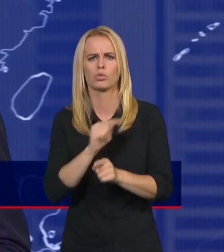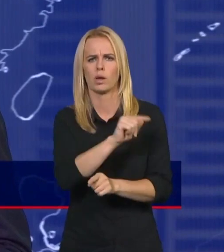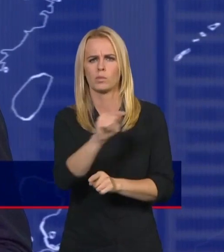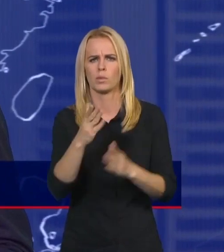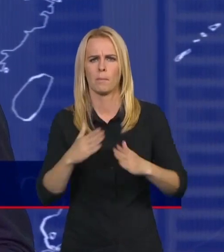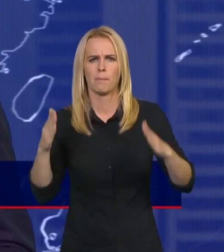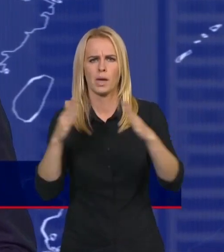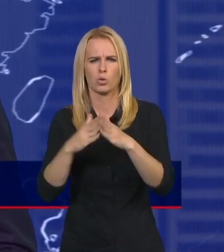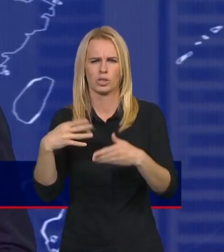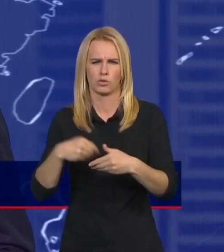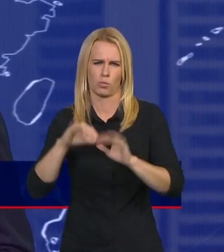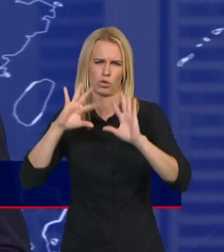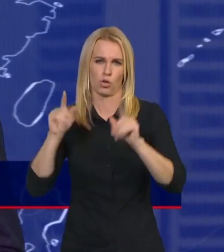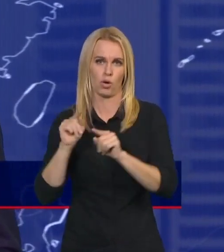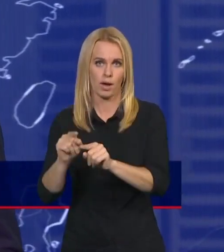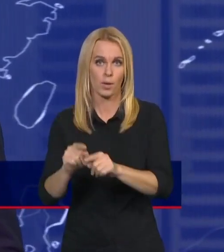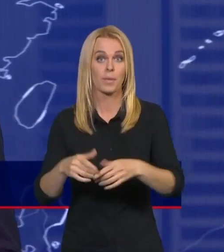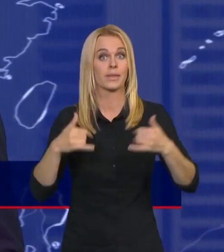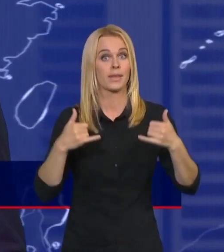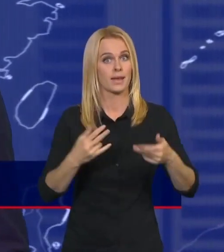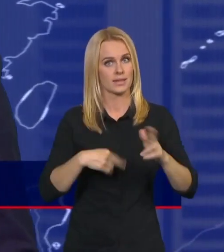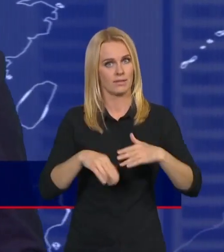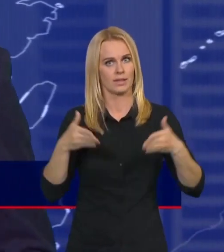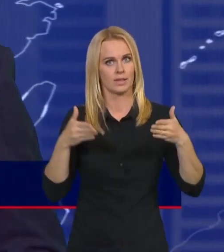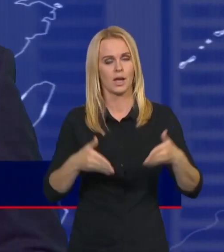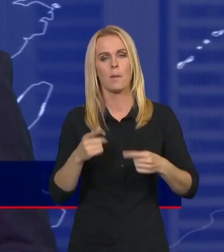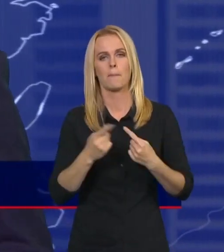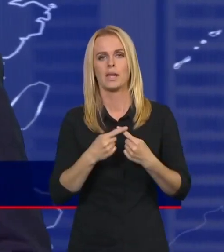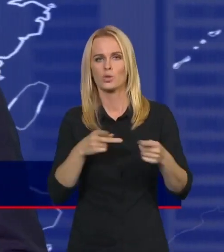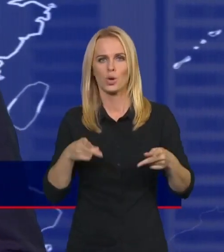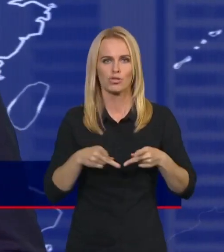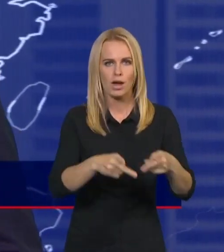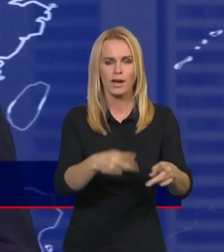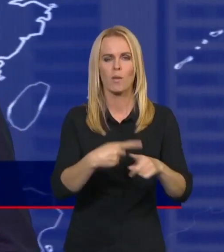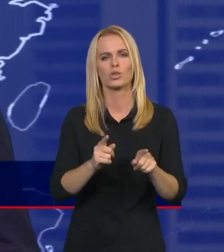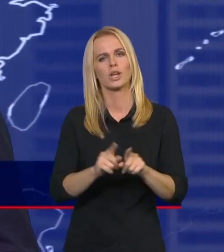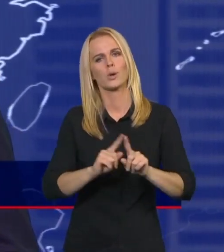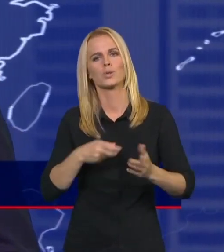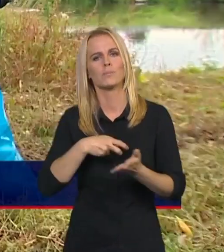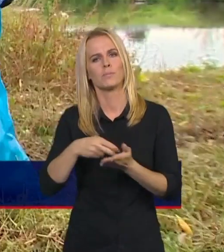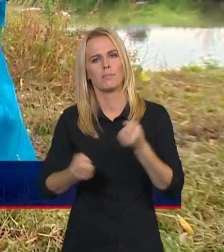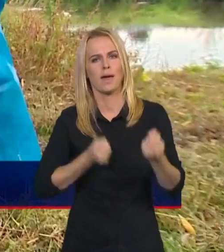skupiny čistili hlavně lesy okolí řek i běžecké trasy.